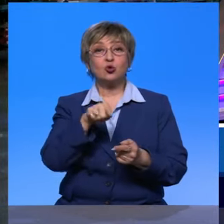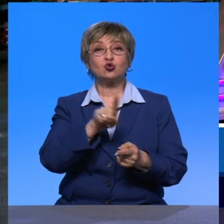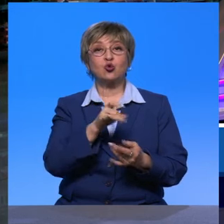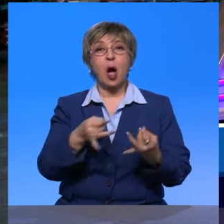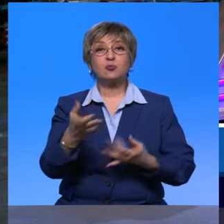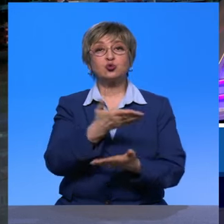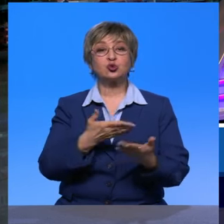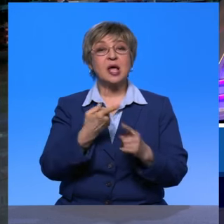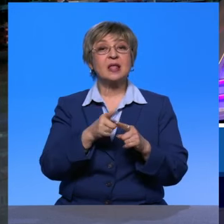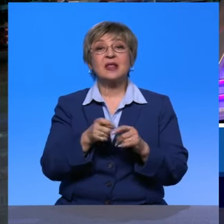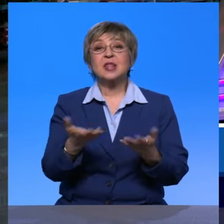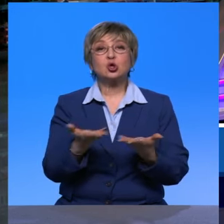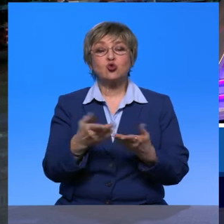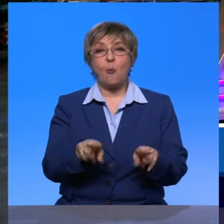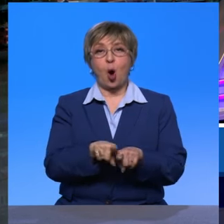похоже?